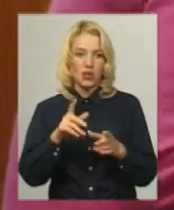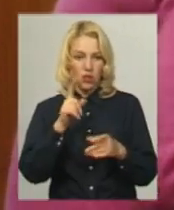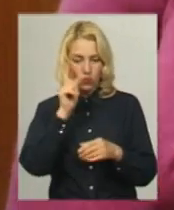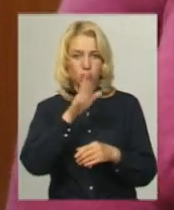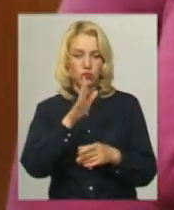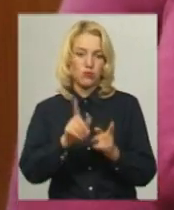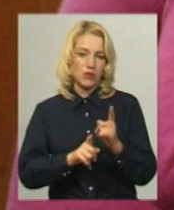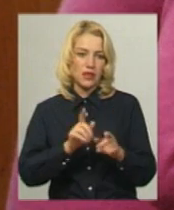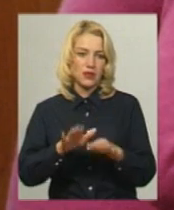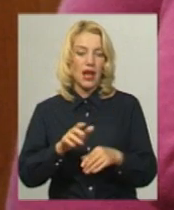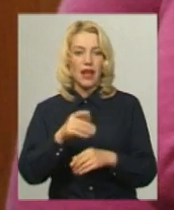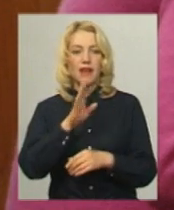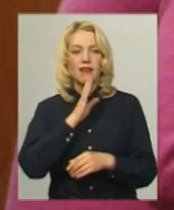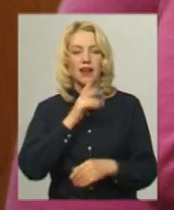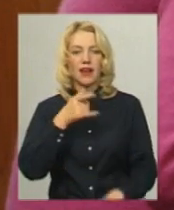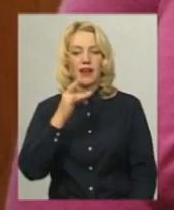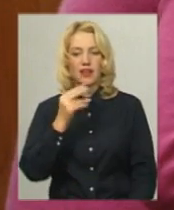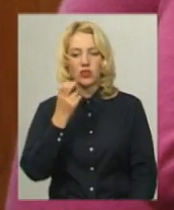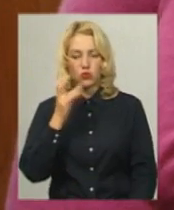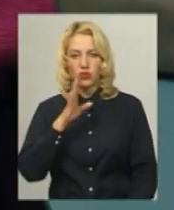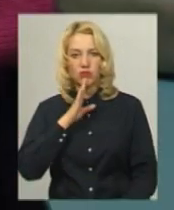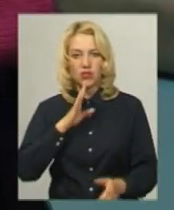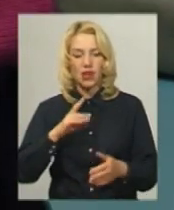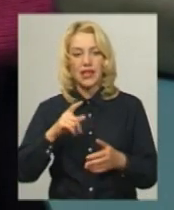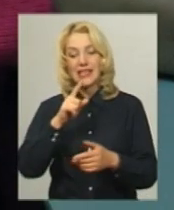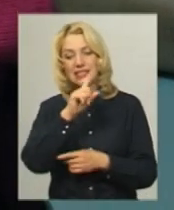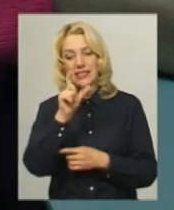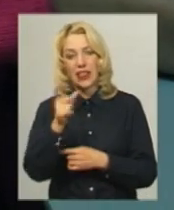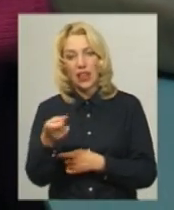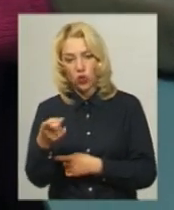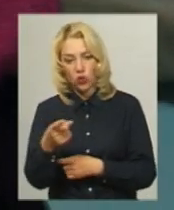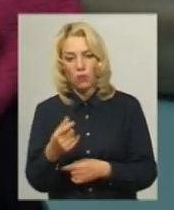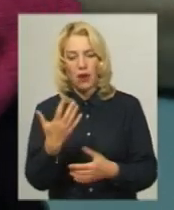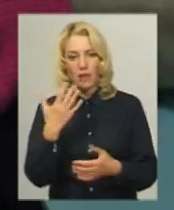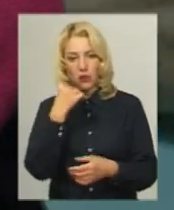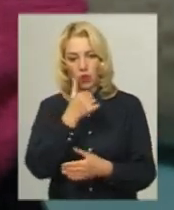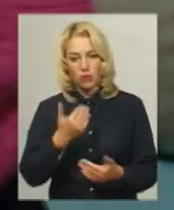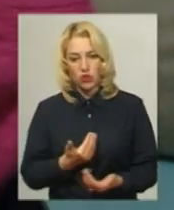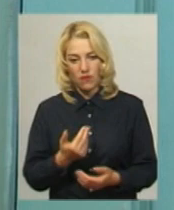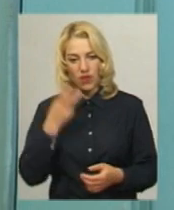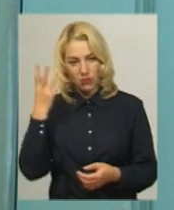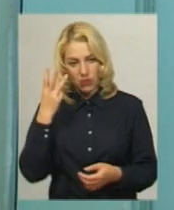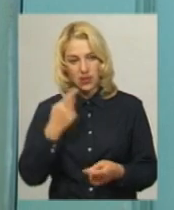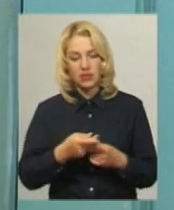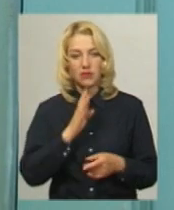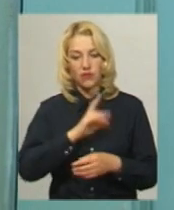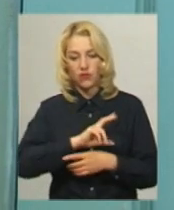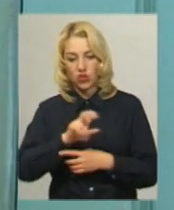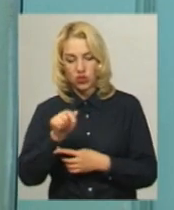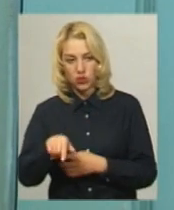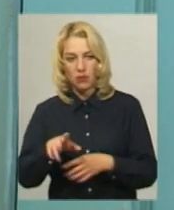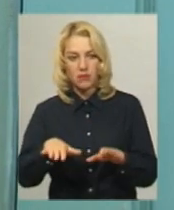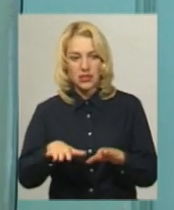Катерина Грицюк з Тернополя останні п'ять років проживає у Хмельницькому. Жінка прийшла змінити місце свого голосування. Про міський реєстр